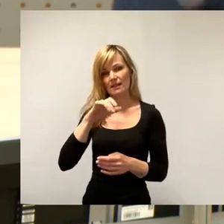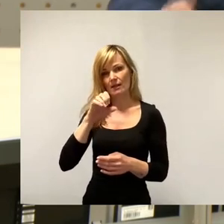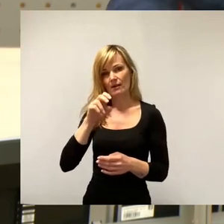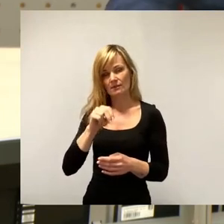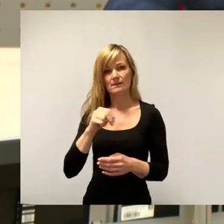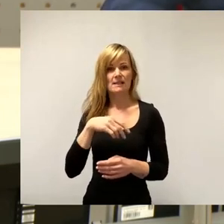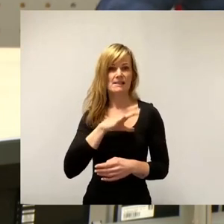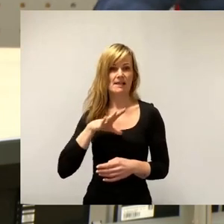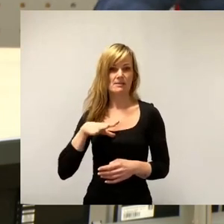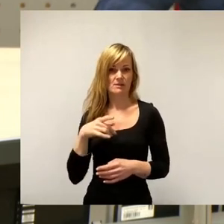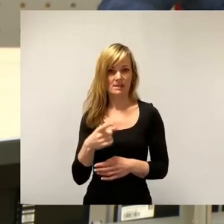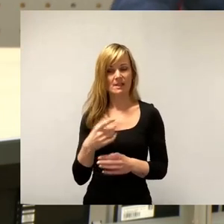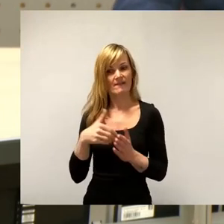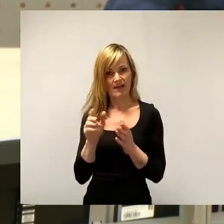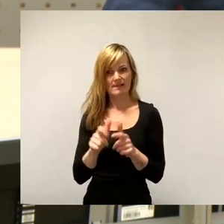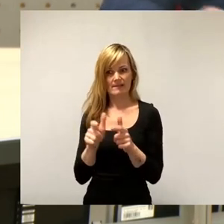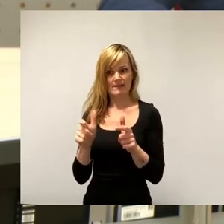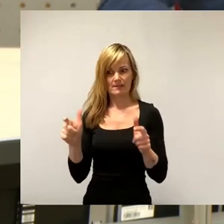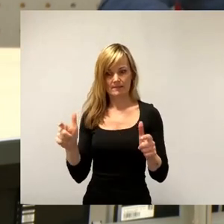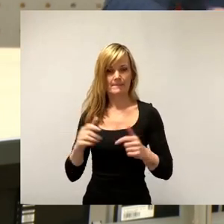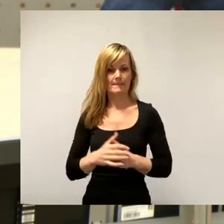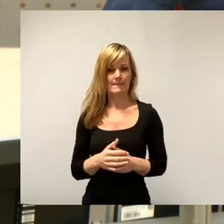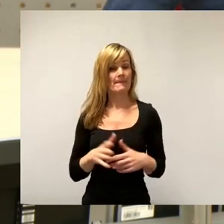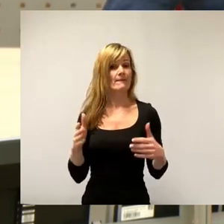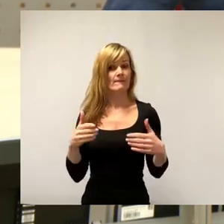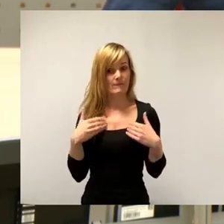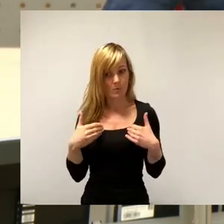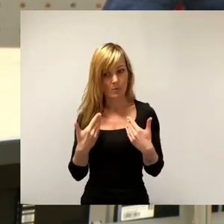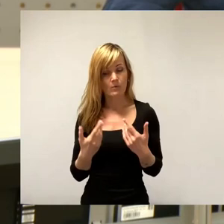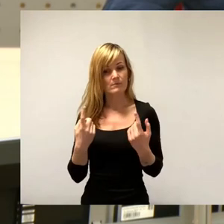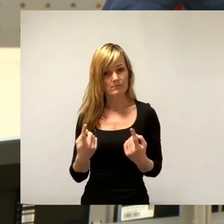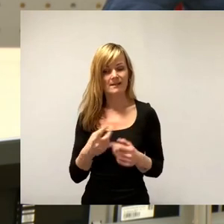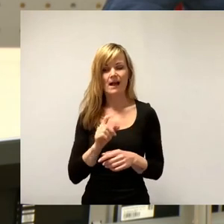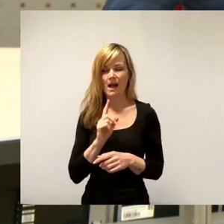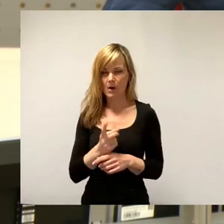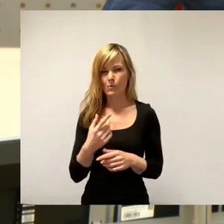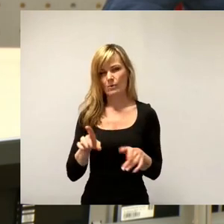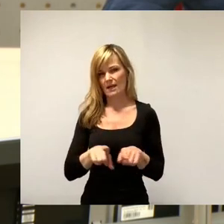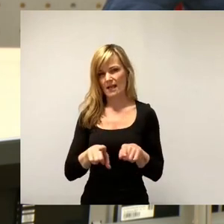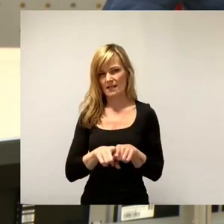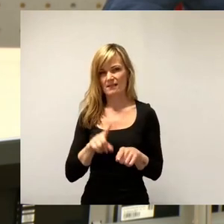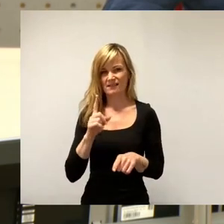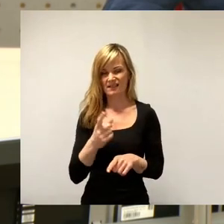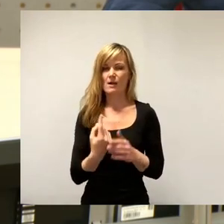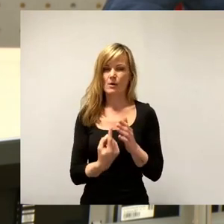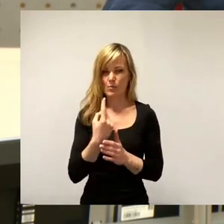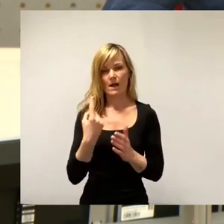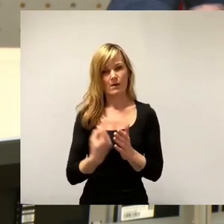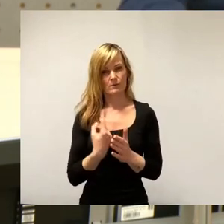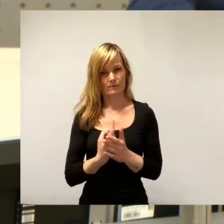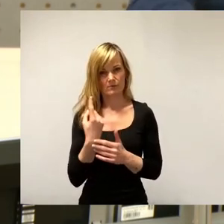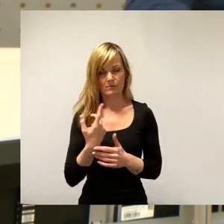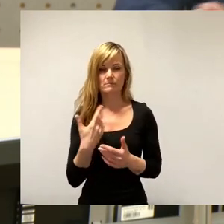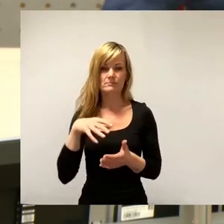So groß die Freude dazu auch ist, so groß sind aber auch die damit einhergehenden Herausforderungen für Stadtverwaltung und